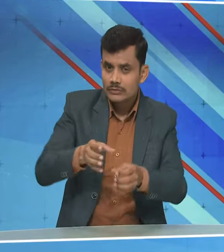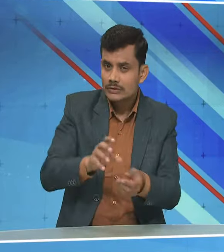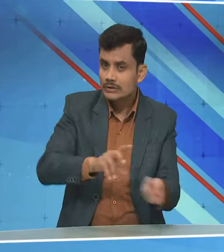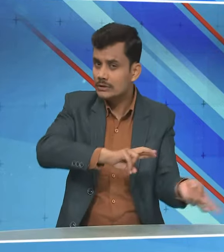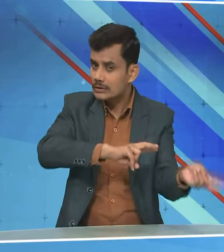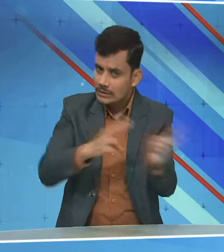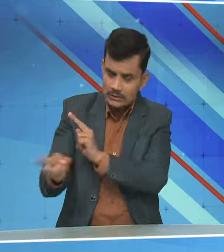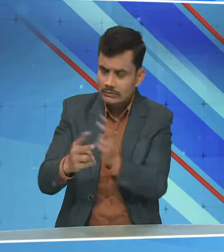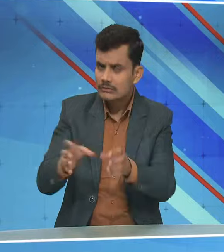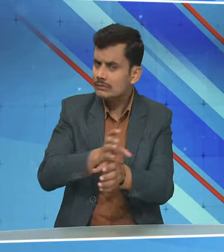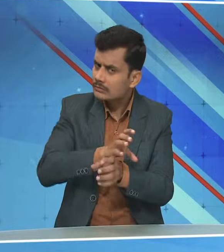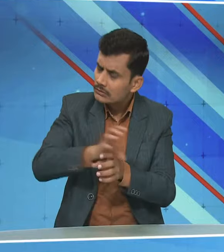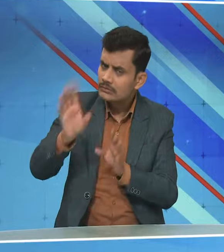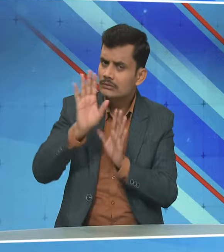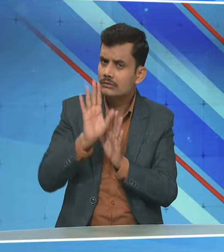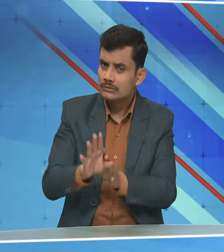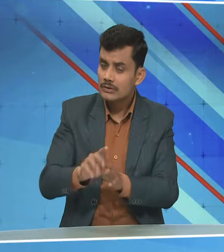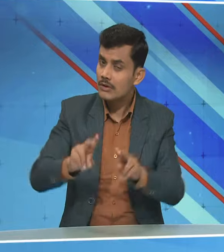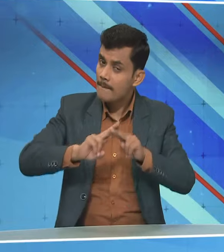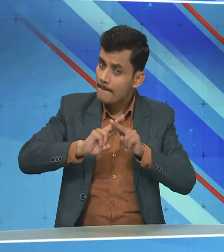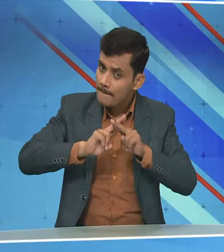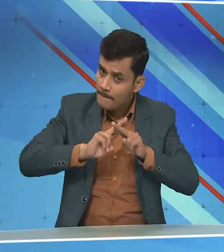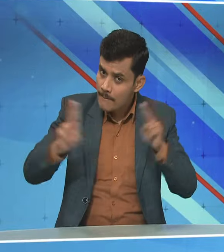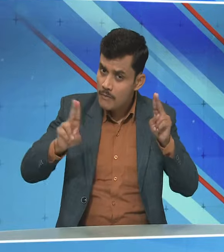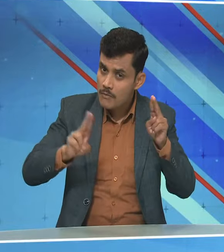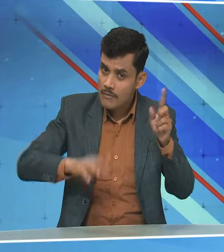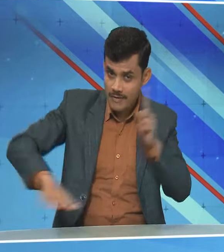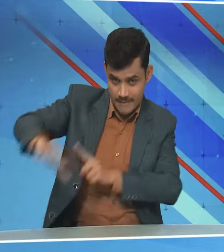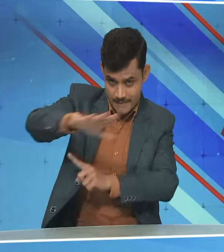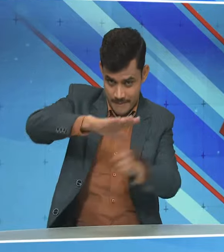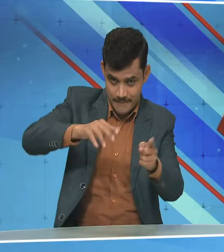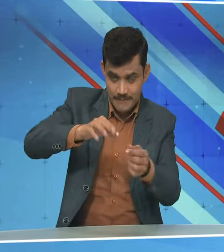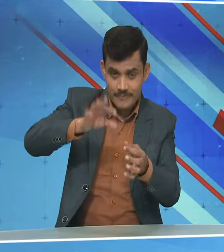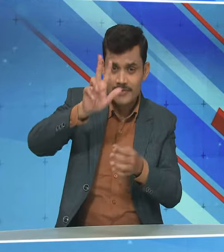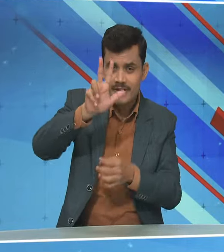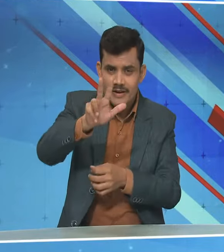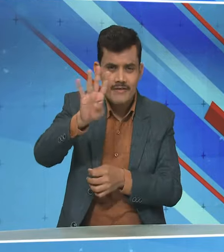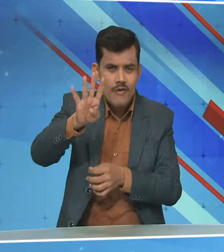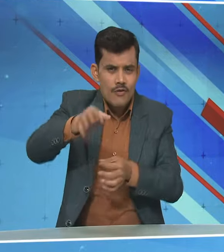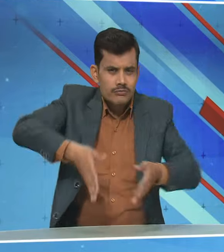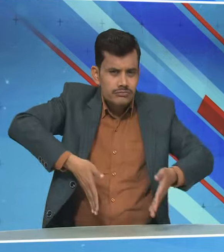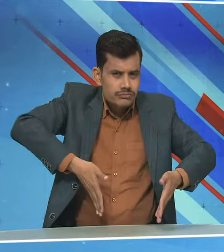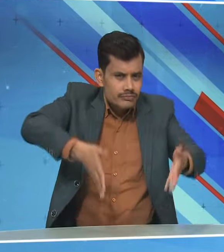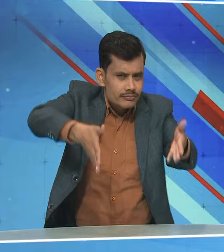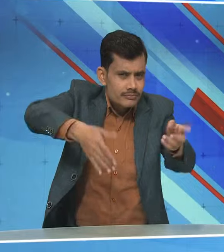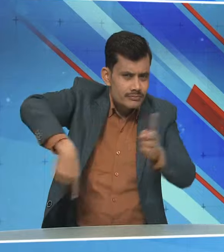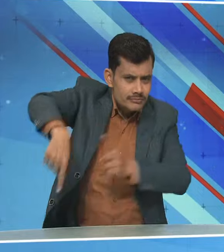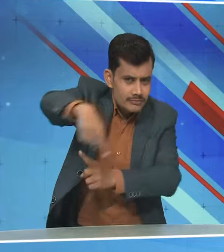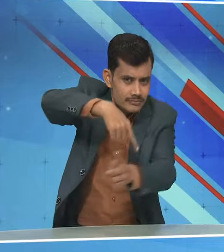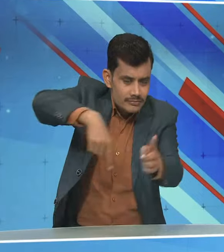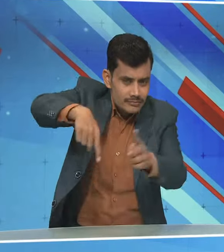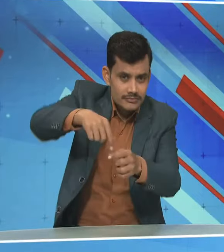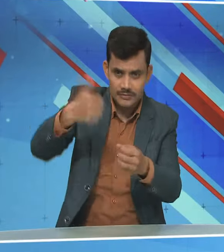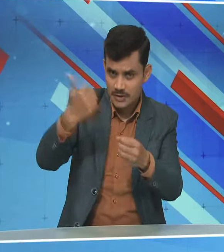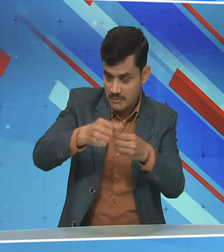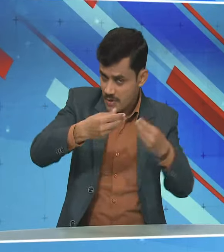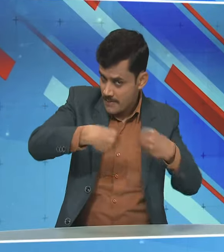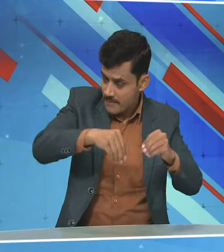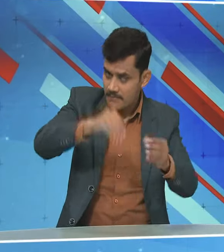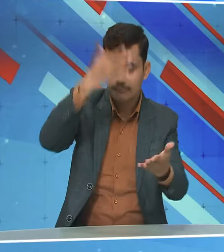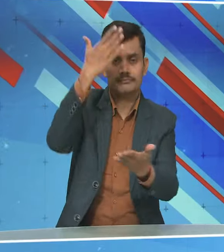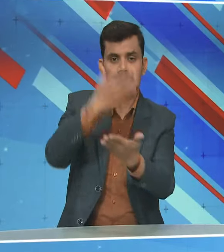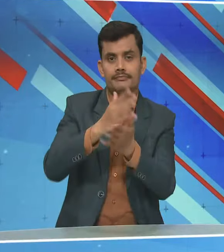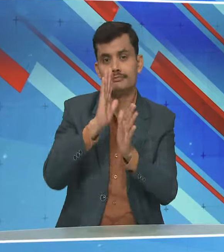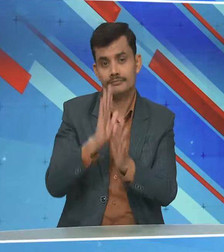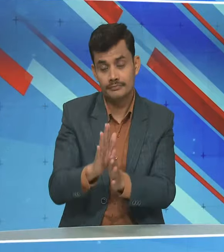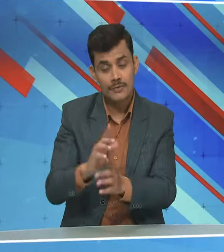है और हम पूरी तरीके से उस 84 कोसी जो परिक्रमा मार्ग है उसको पूरी तरीके से हमने शराब की बिक्री प्रतिबंदित कर दी है